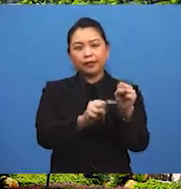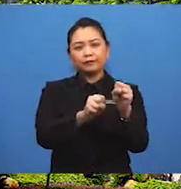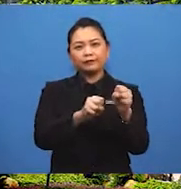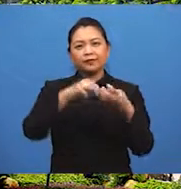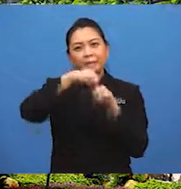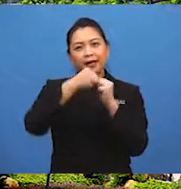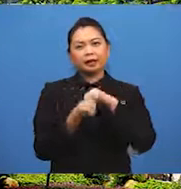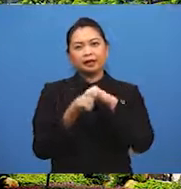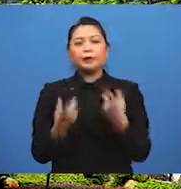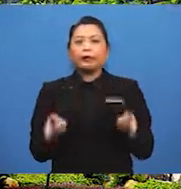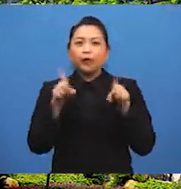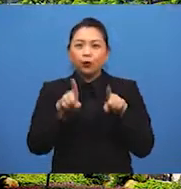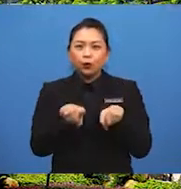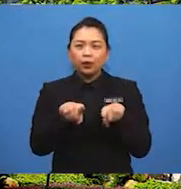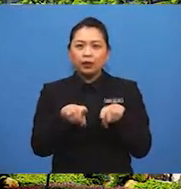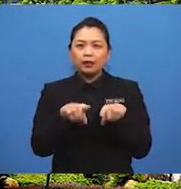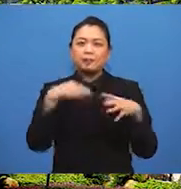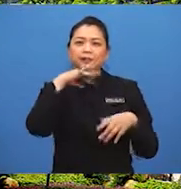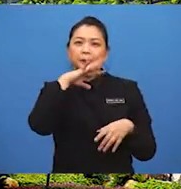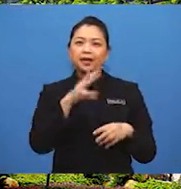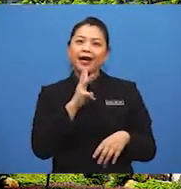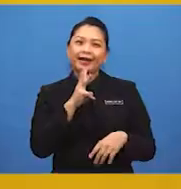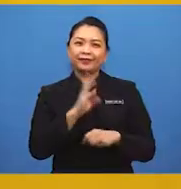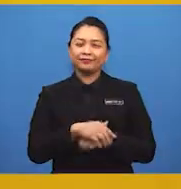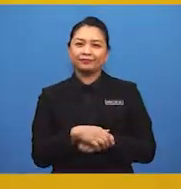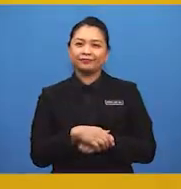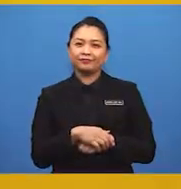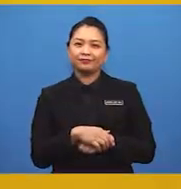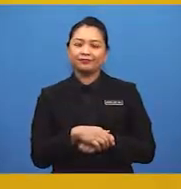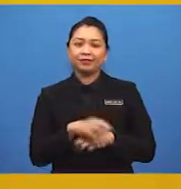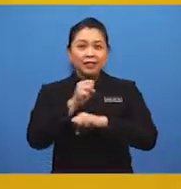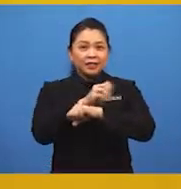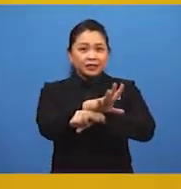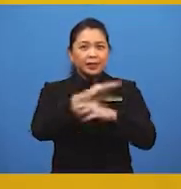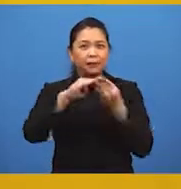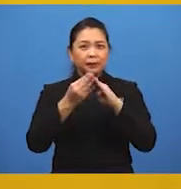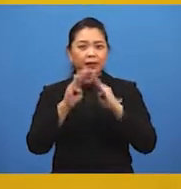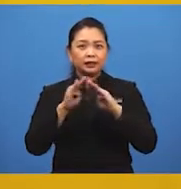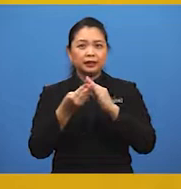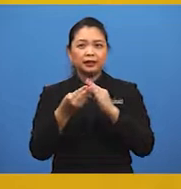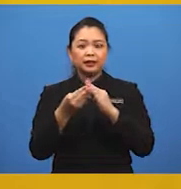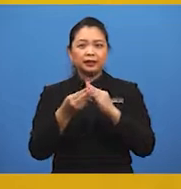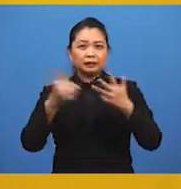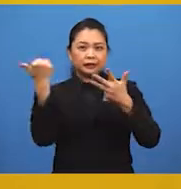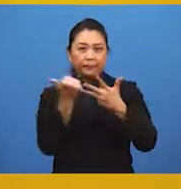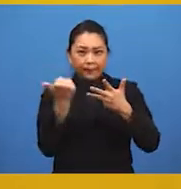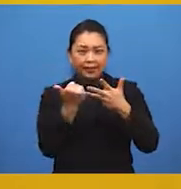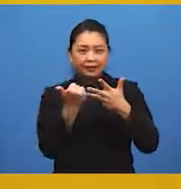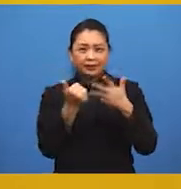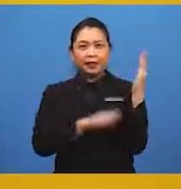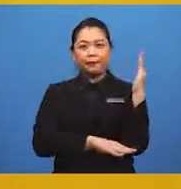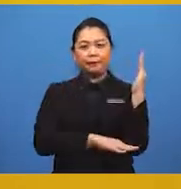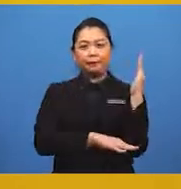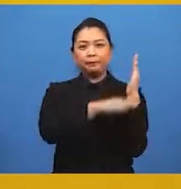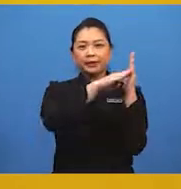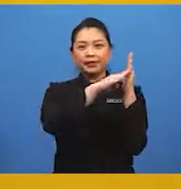Maka berlakulah pencemaran air. Kesan pembandaran terhadap alam sekitar yang keempat ialah